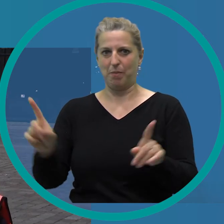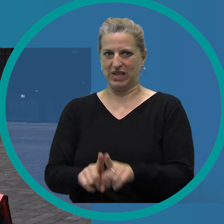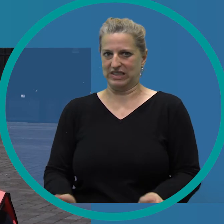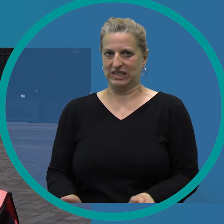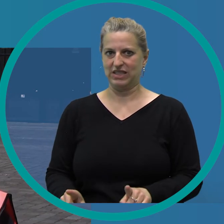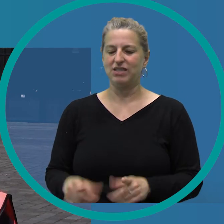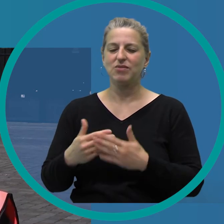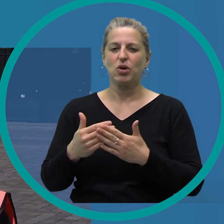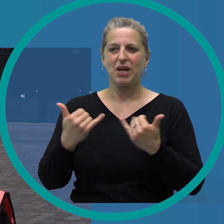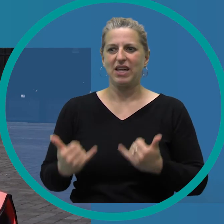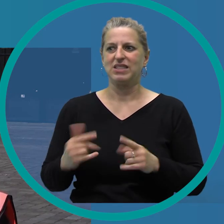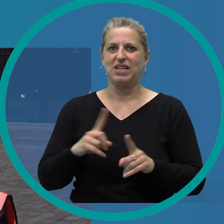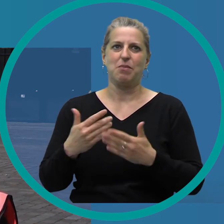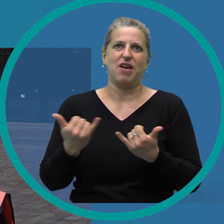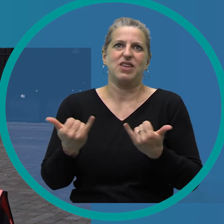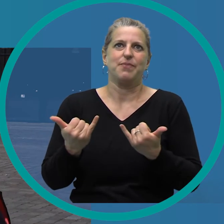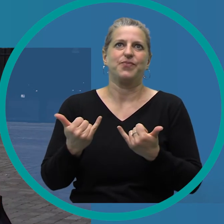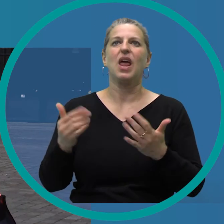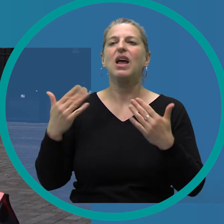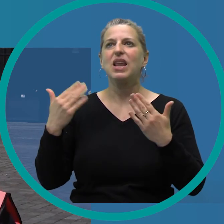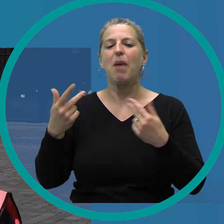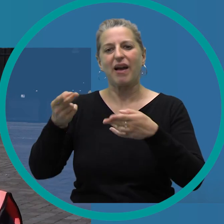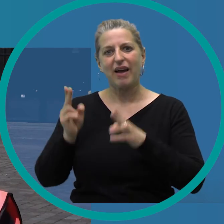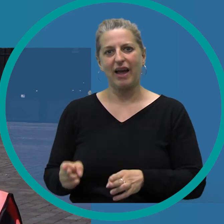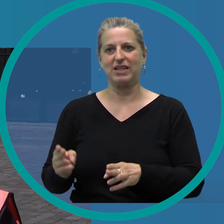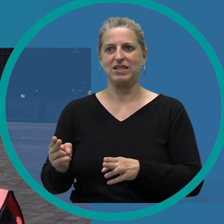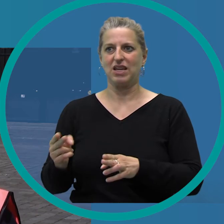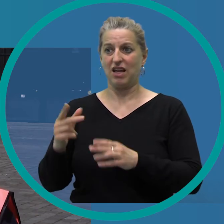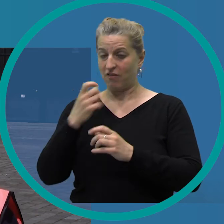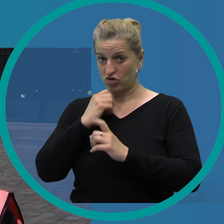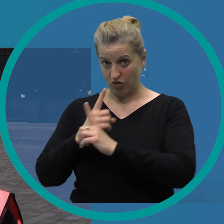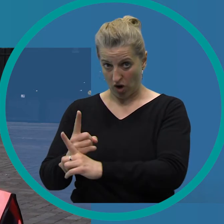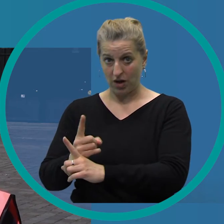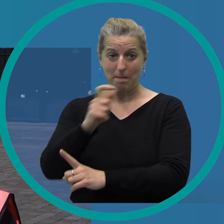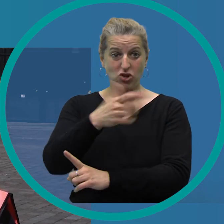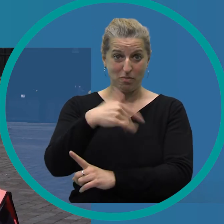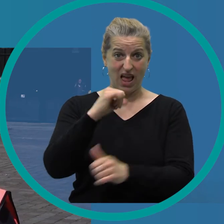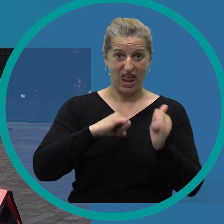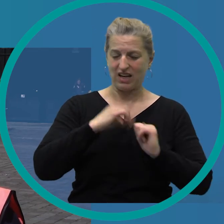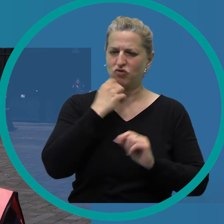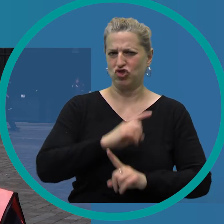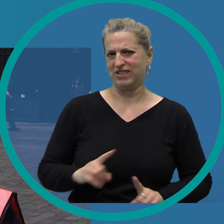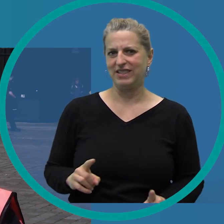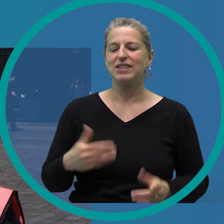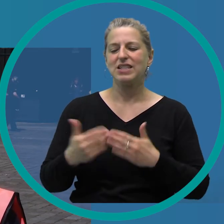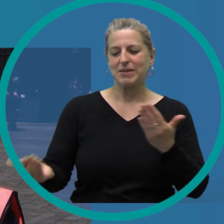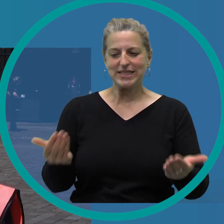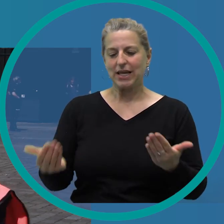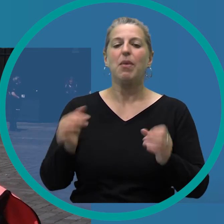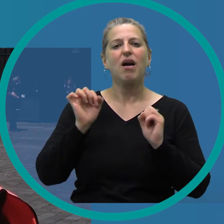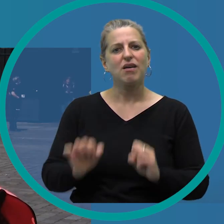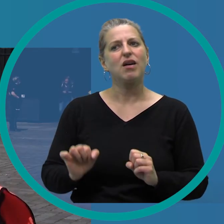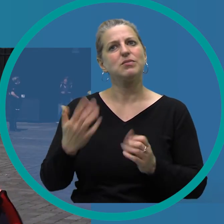ist es ja auch gerade nicht, wenn wir für Klimagerechtigkeit einstehen, dass wir nicht möchten, dass Menschen dafür mehr leiden müssen. Aber wir könnten